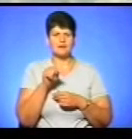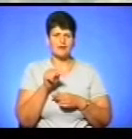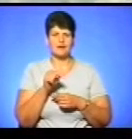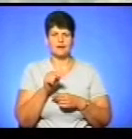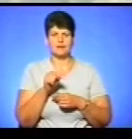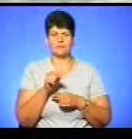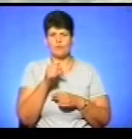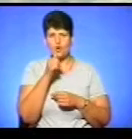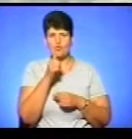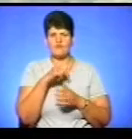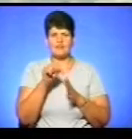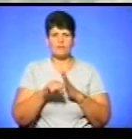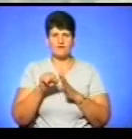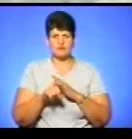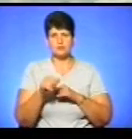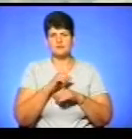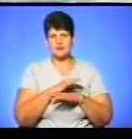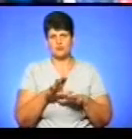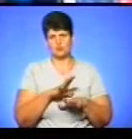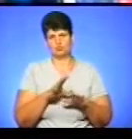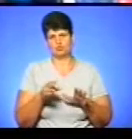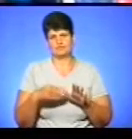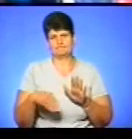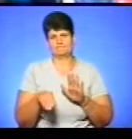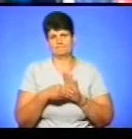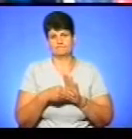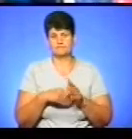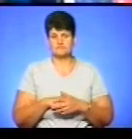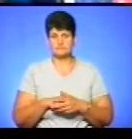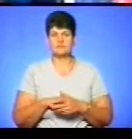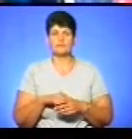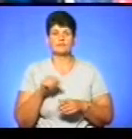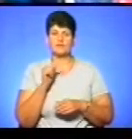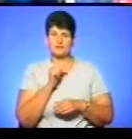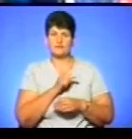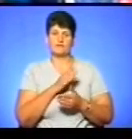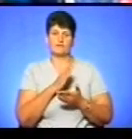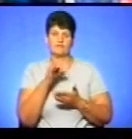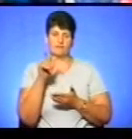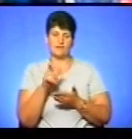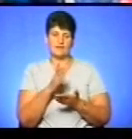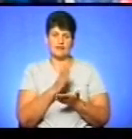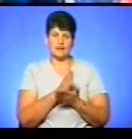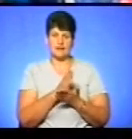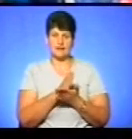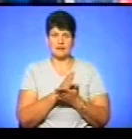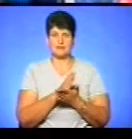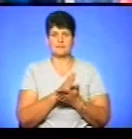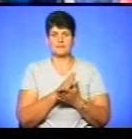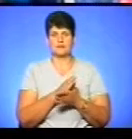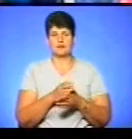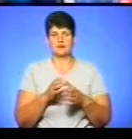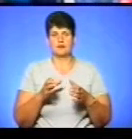пробували вбивати, щоб їх не можна було підкупити. Він є, так би сказати, патроном нашої